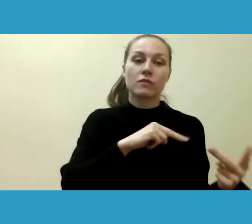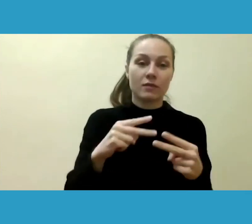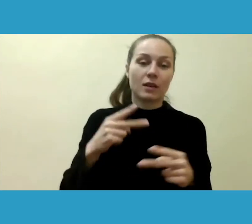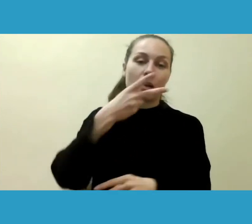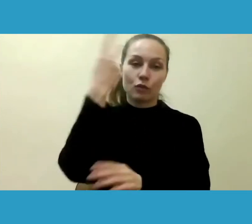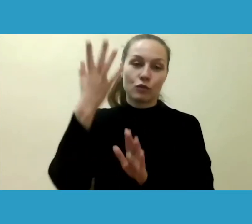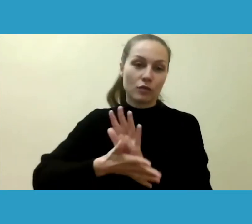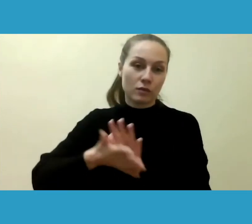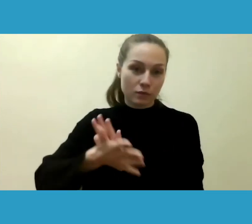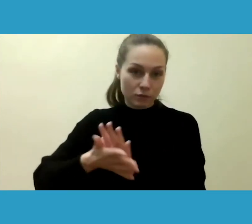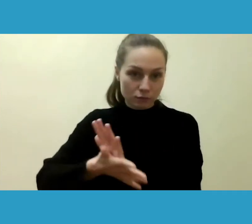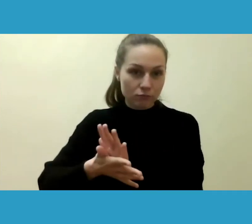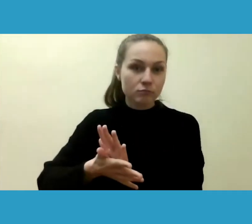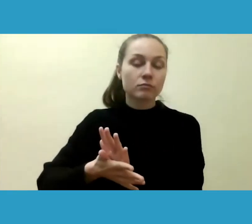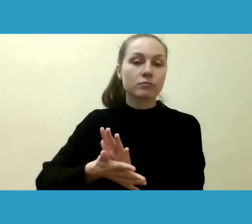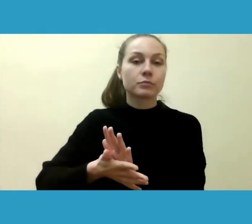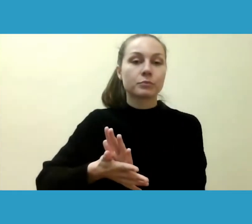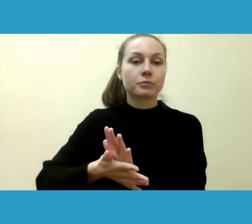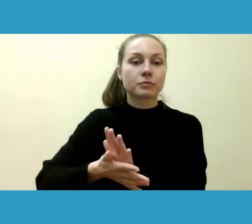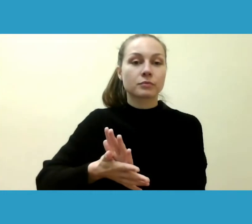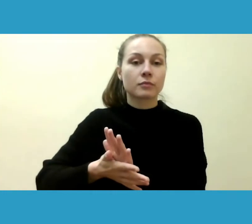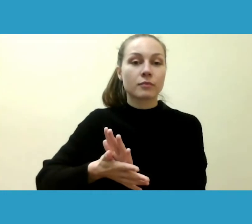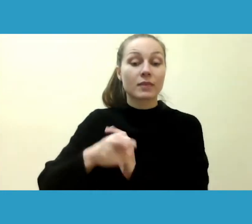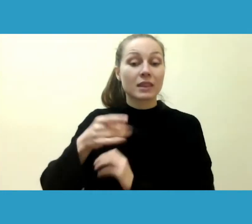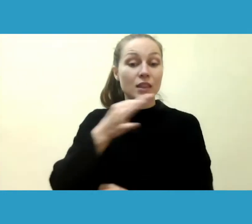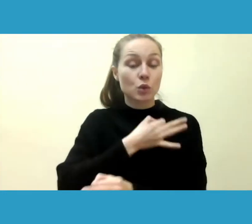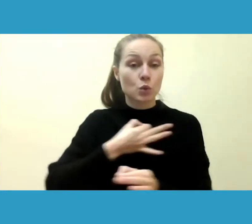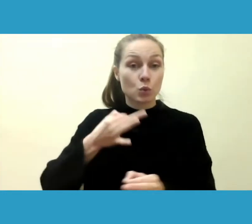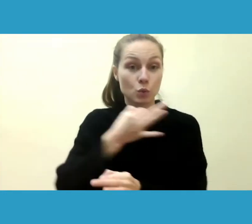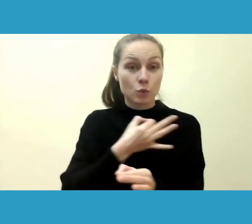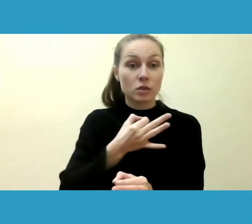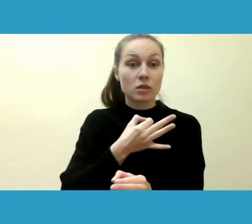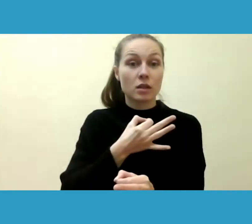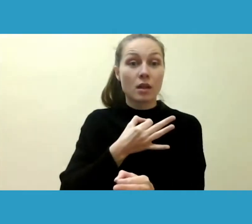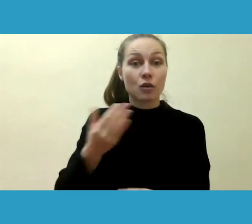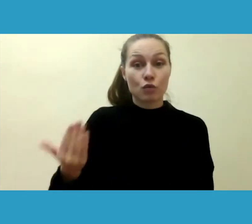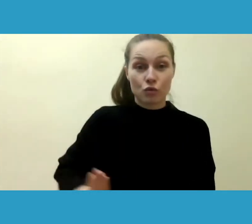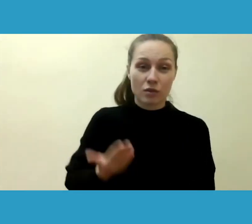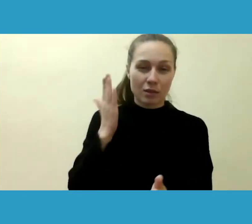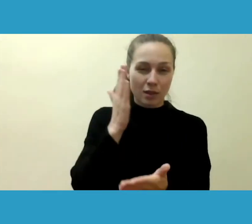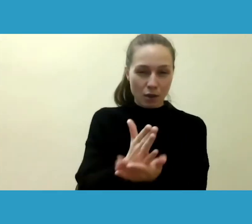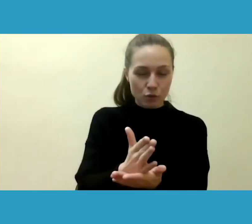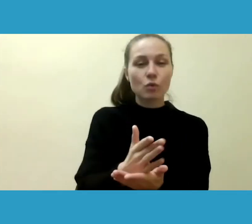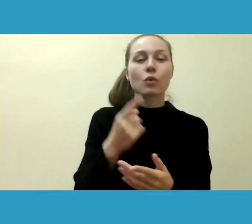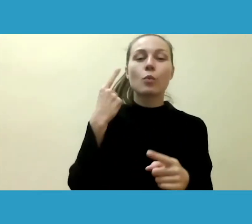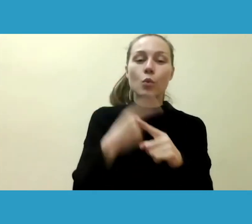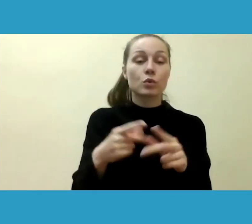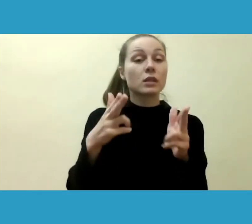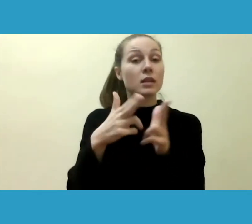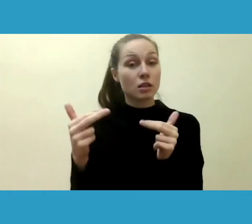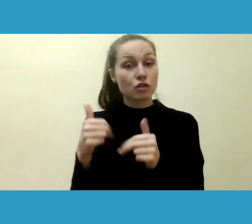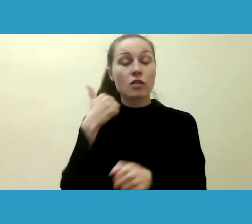Taip pat šis diskusija ne tik transliuojama gyvai, bet taip pat įrašą galėsite